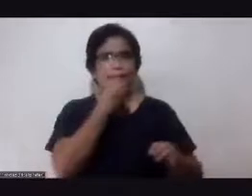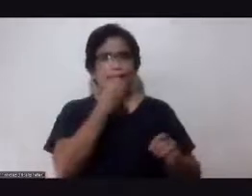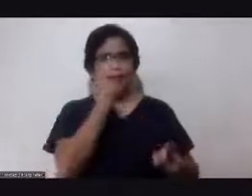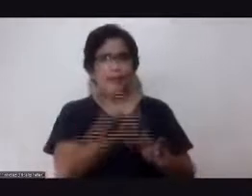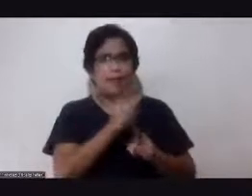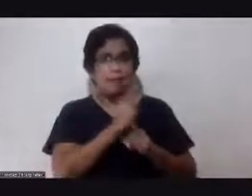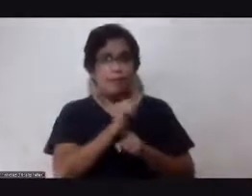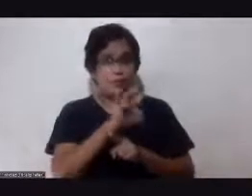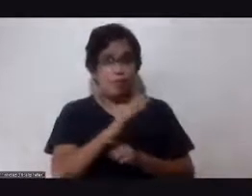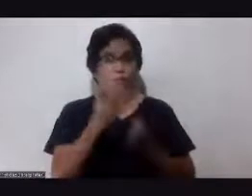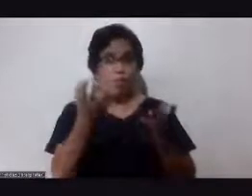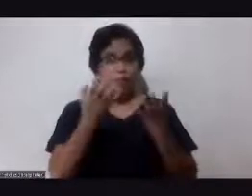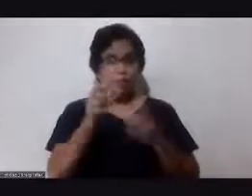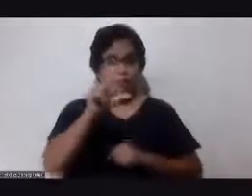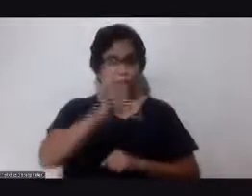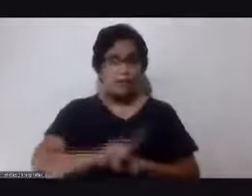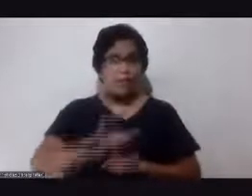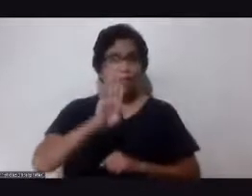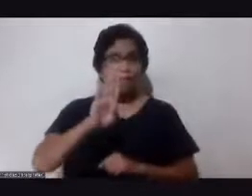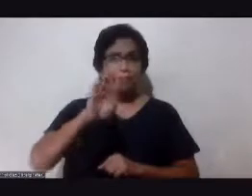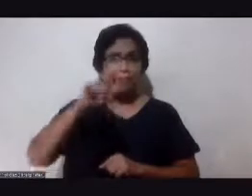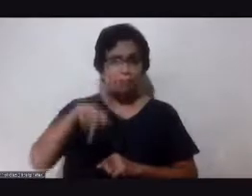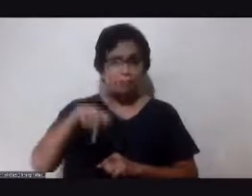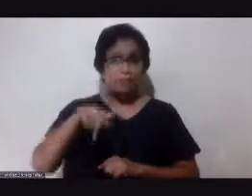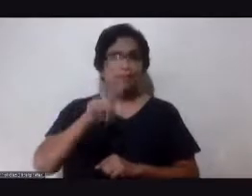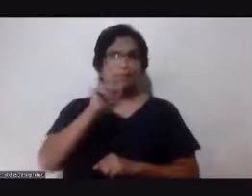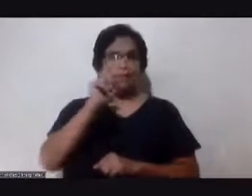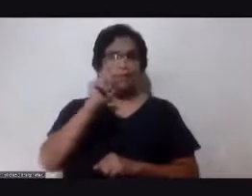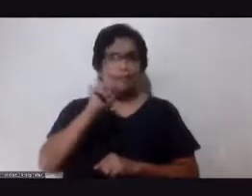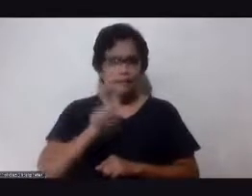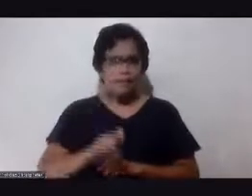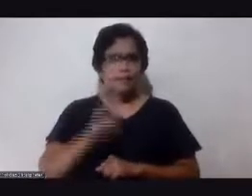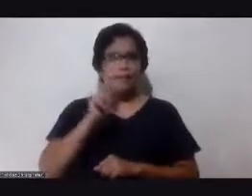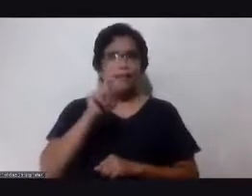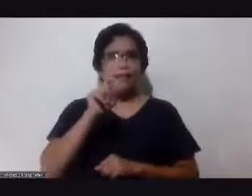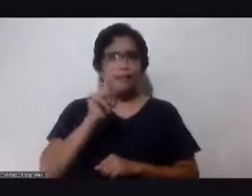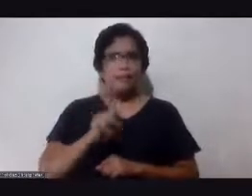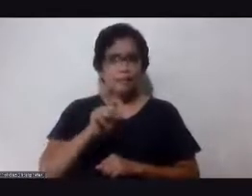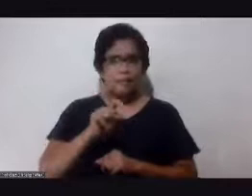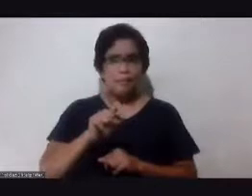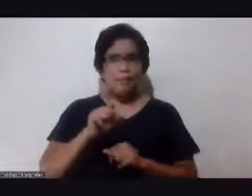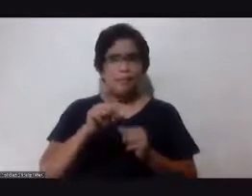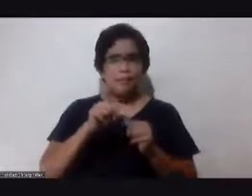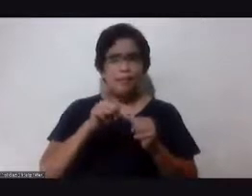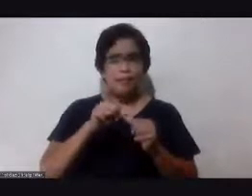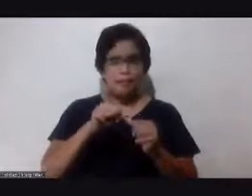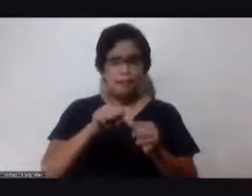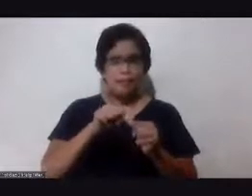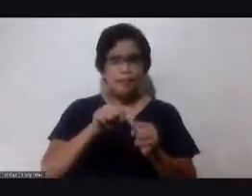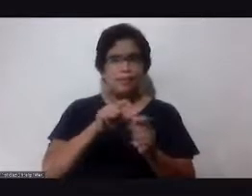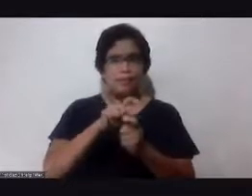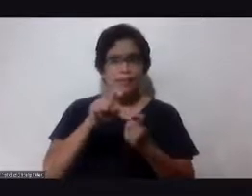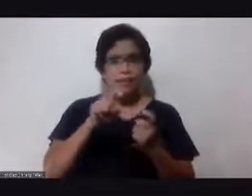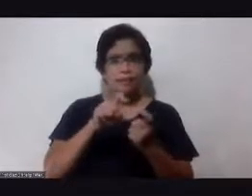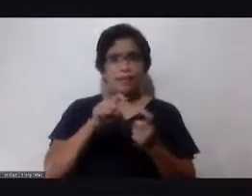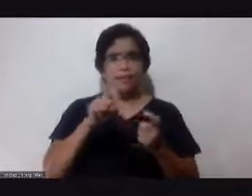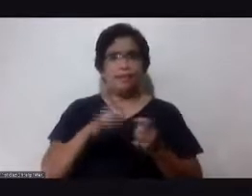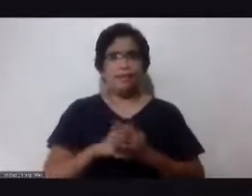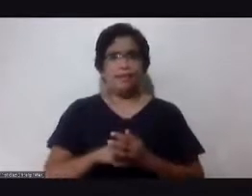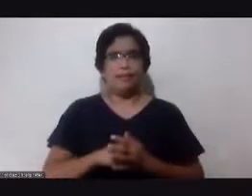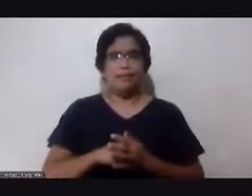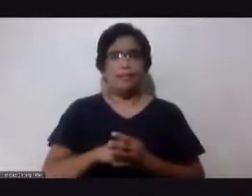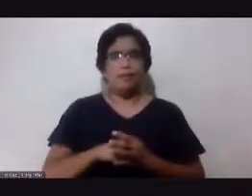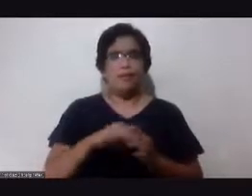sugar mo, okay, kailangan mong consistent. At hindi lang consistent, sometimes you have to be empowered. Sapat may